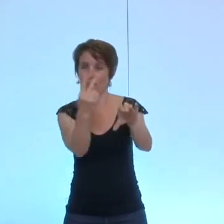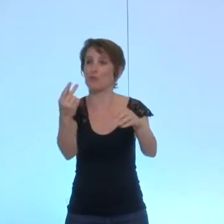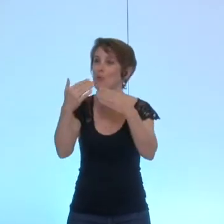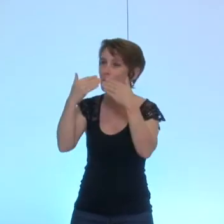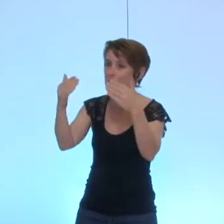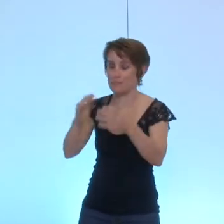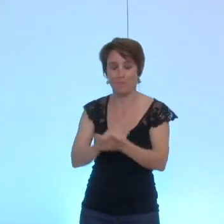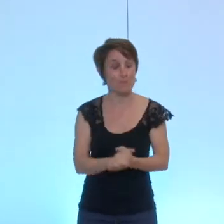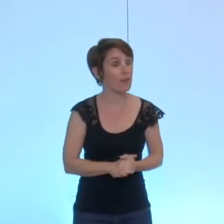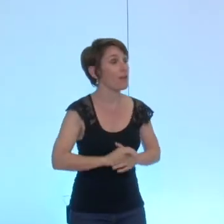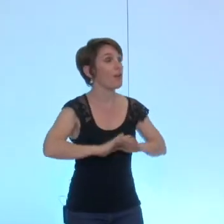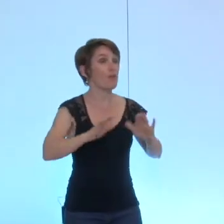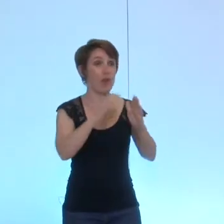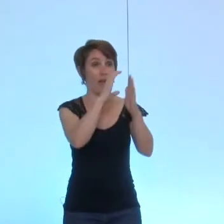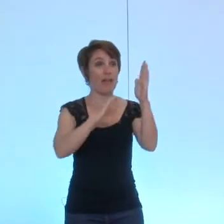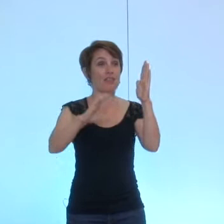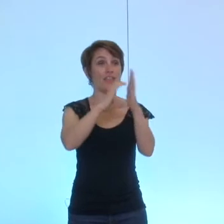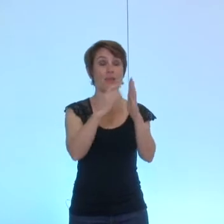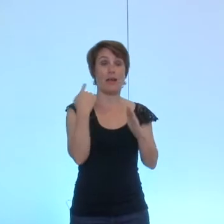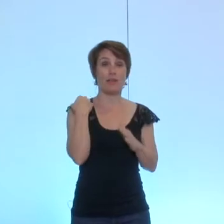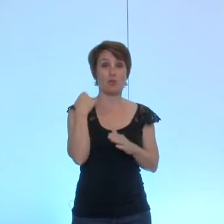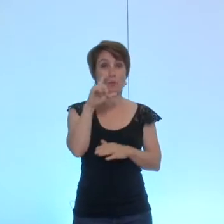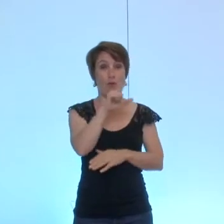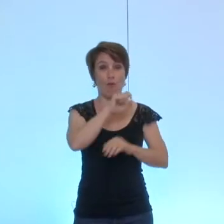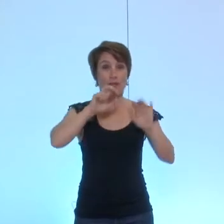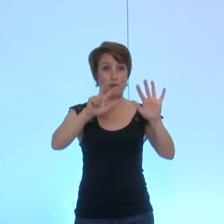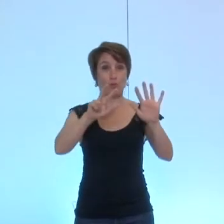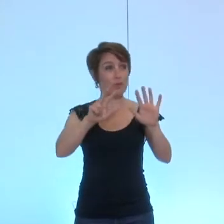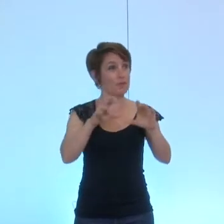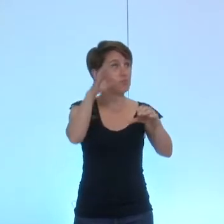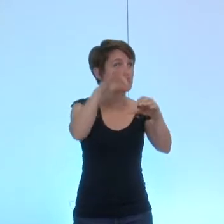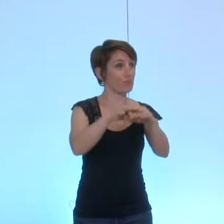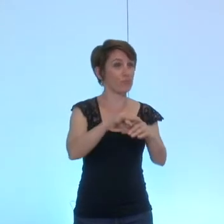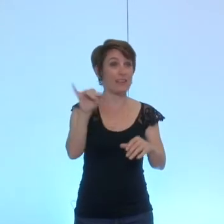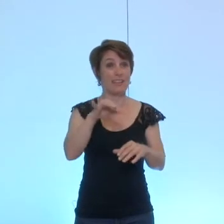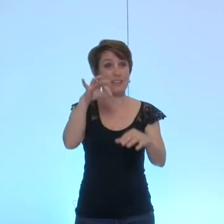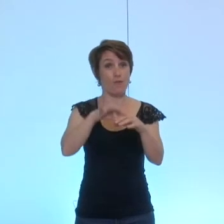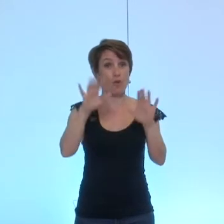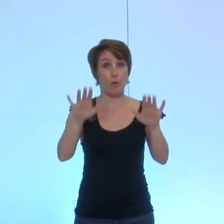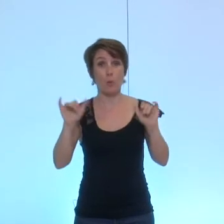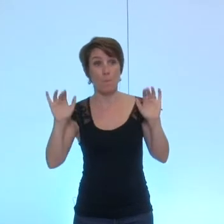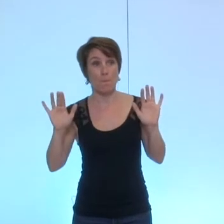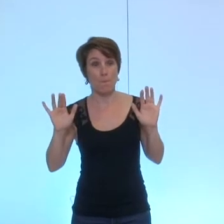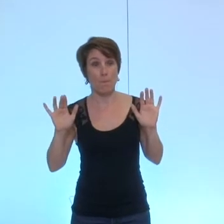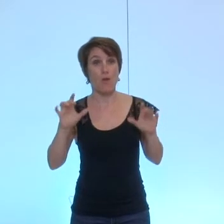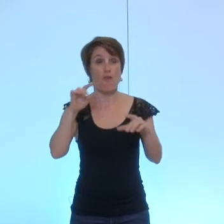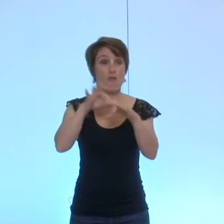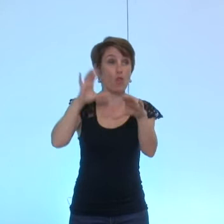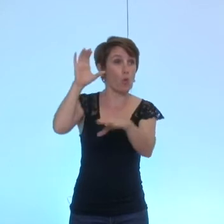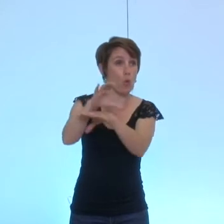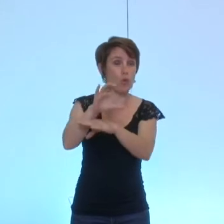merci je mets donc cette délibération numéro 28 on voit qui s'abstient qui est contre